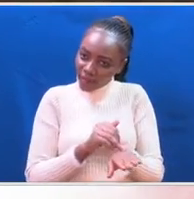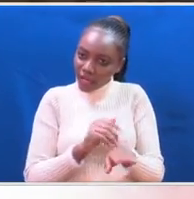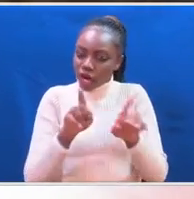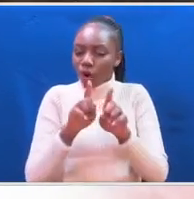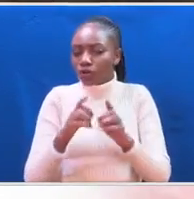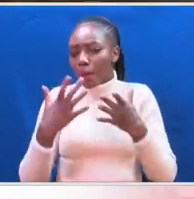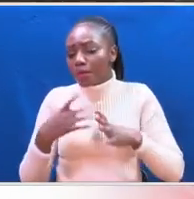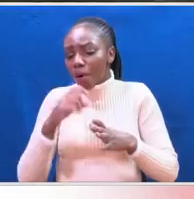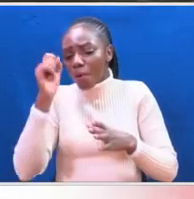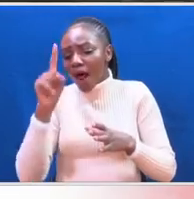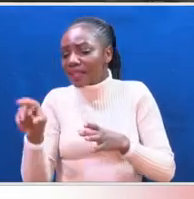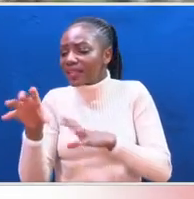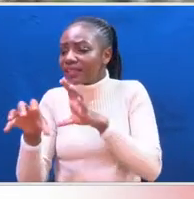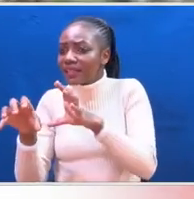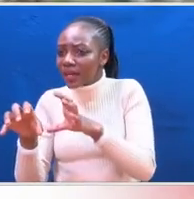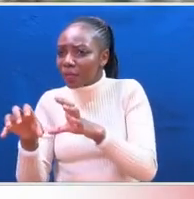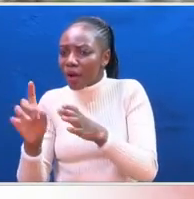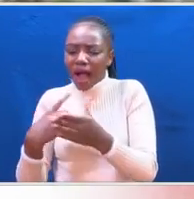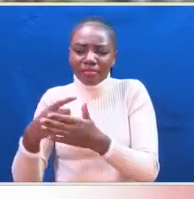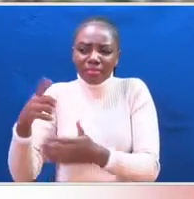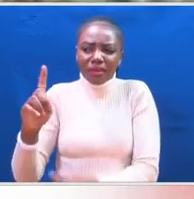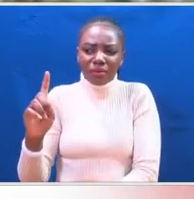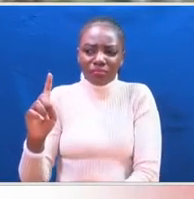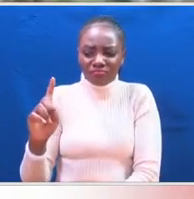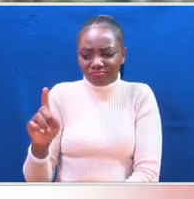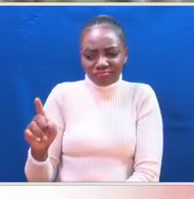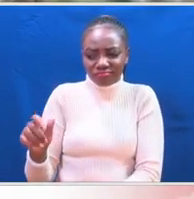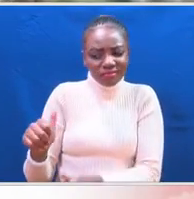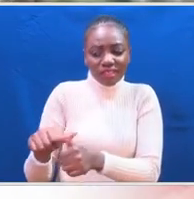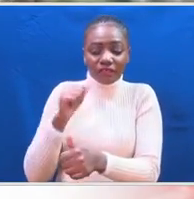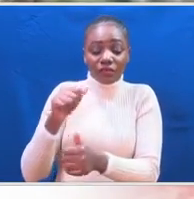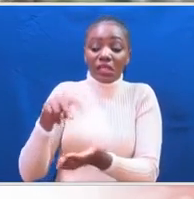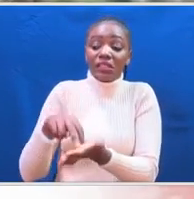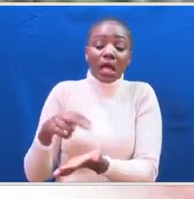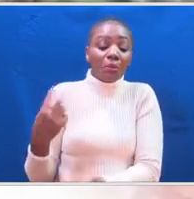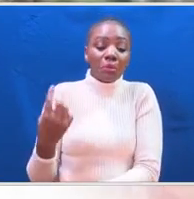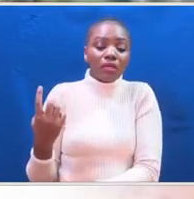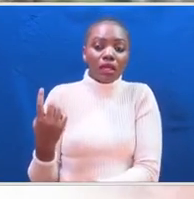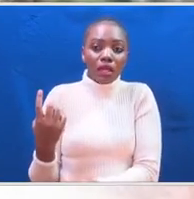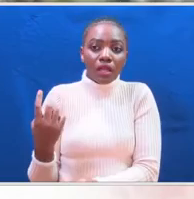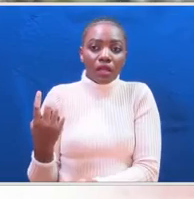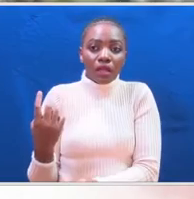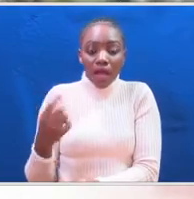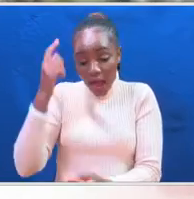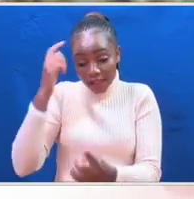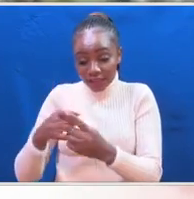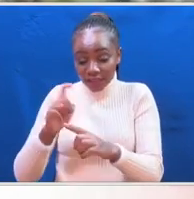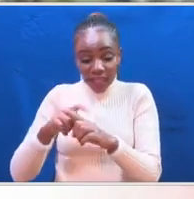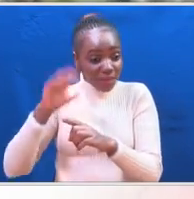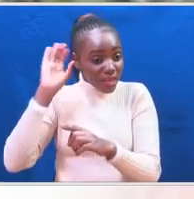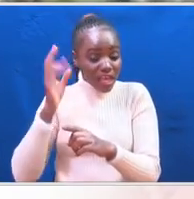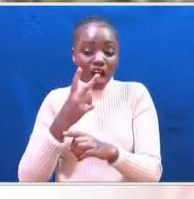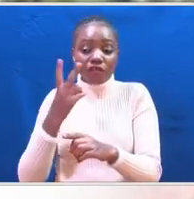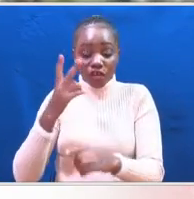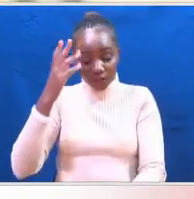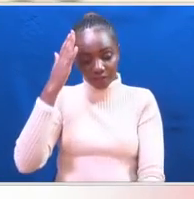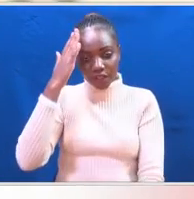yaelewani na yae, akimuambia tuende, ata wesa kuenda. Atasumama tu, eriye yu ambaka ama sasingine, sababu mnyama